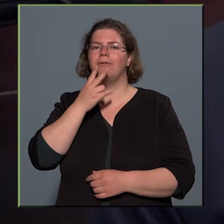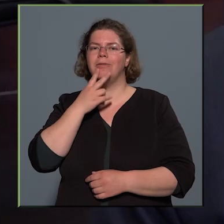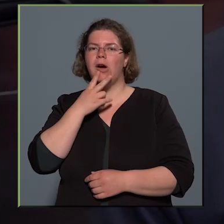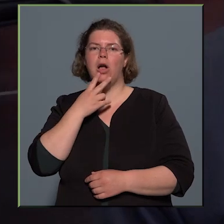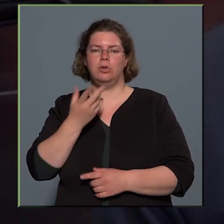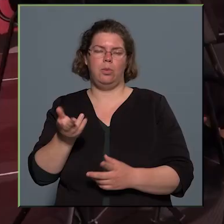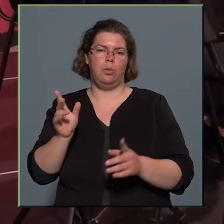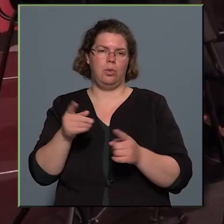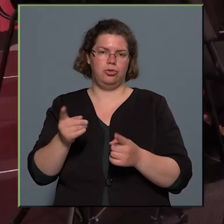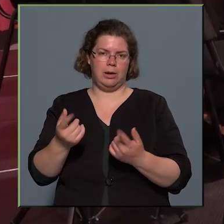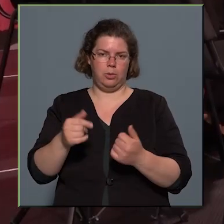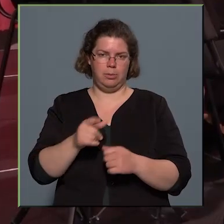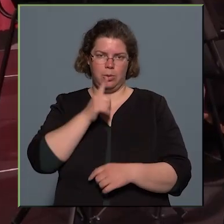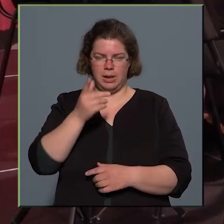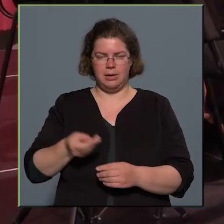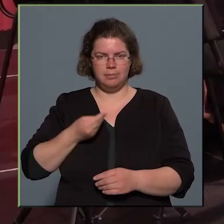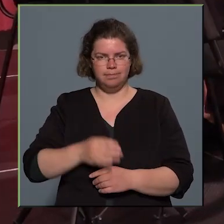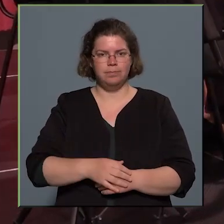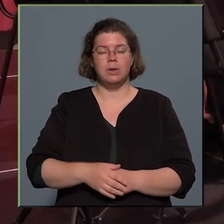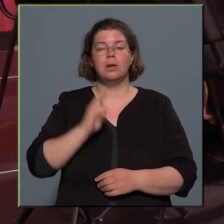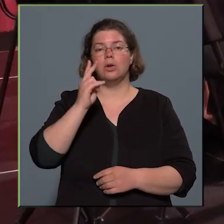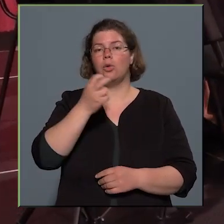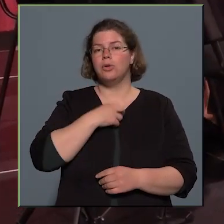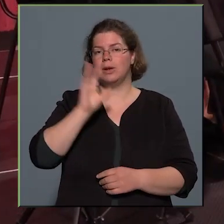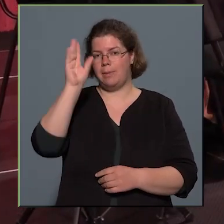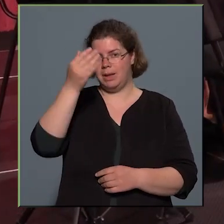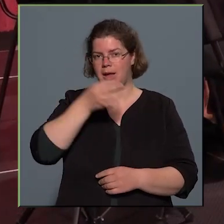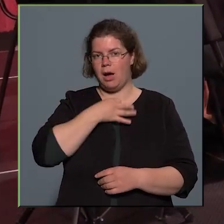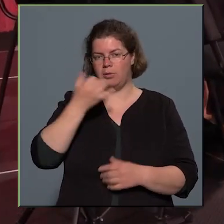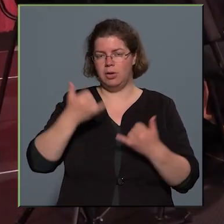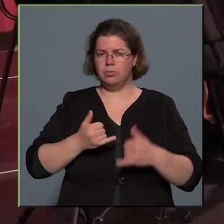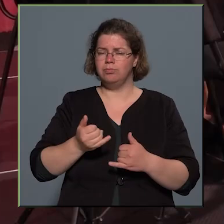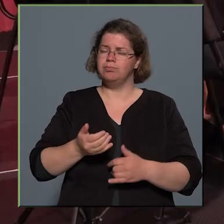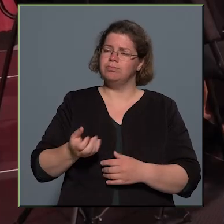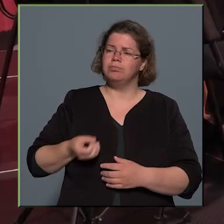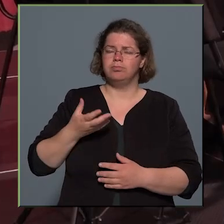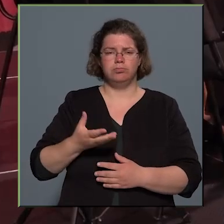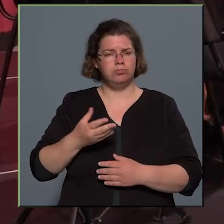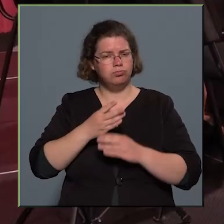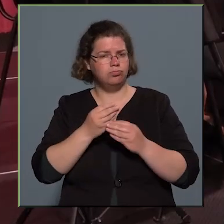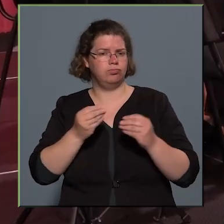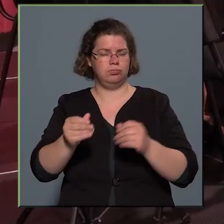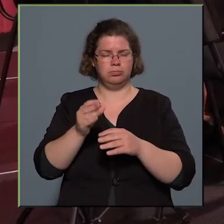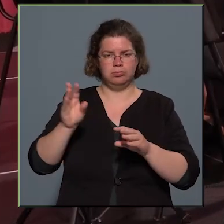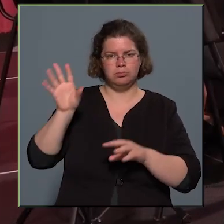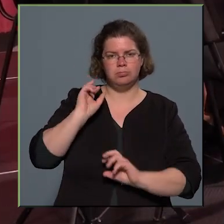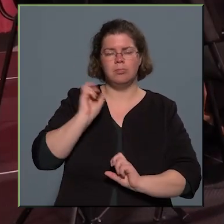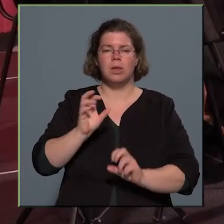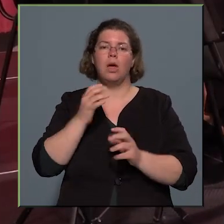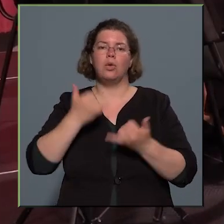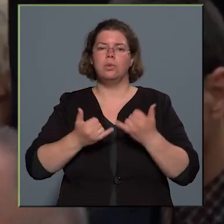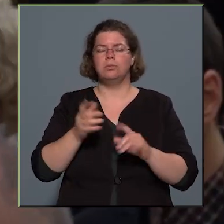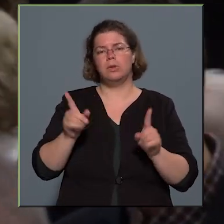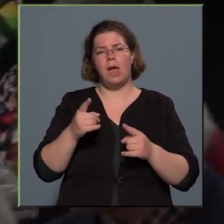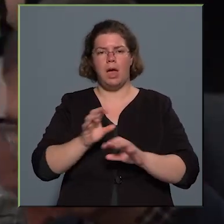koncertóiból adunk elő. A Krógyörgy emlékhangversenyen a megjelentek színvonalas előadást hallhattak. A koncert jó alkalom arra,